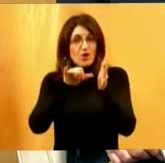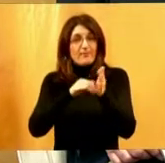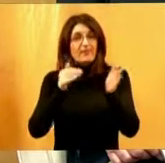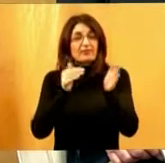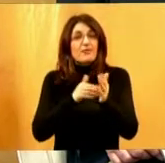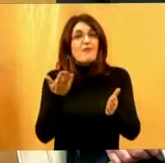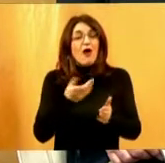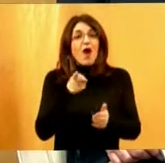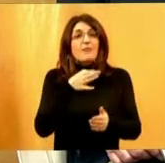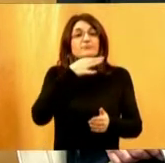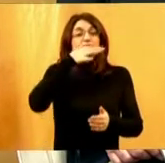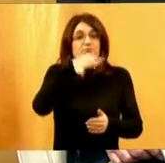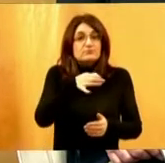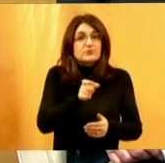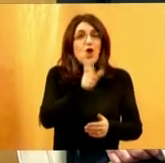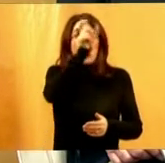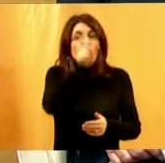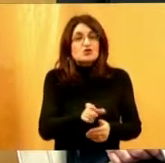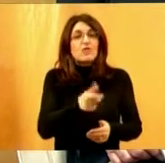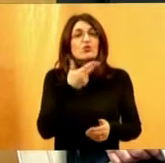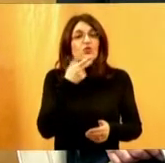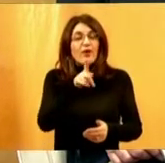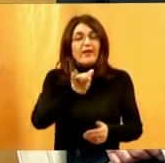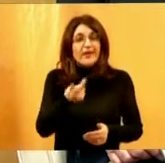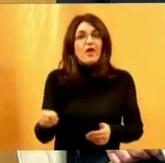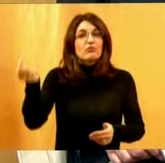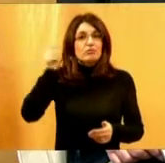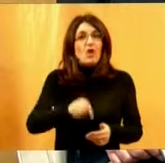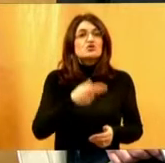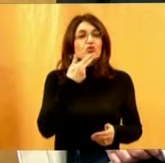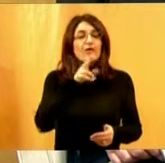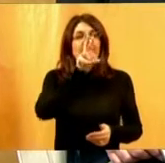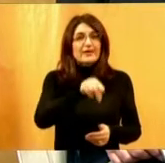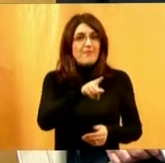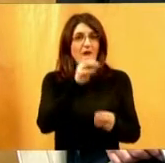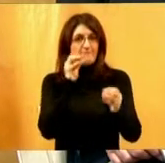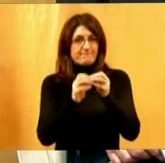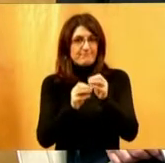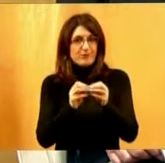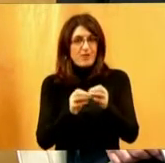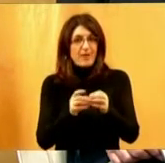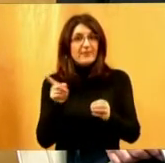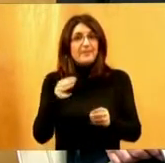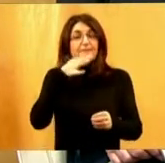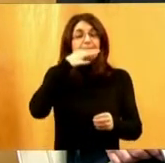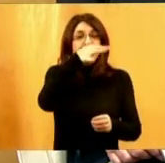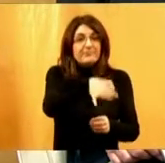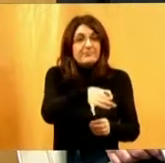osobi koja je došla sa određenim problemom i pitati